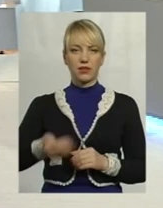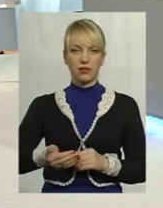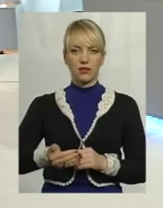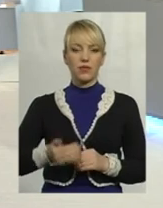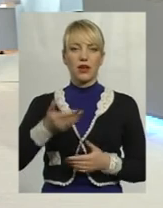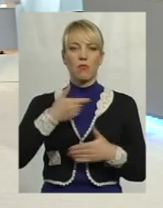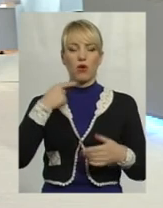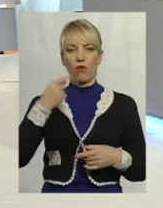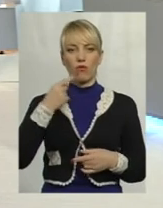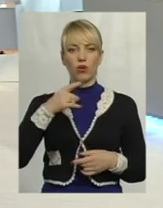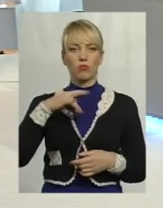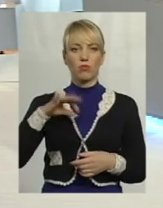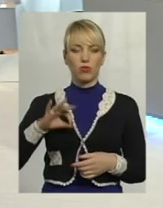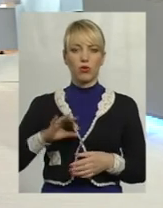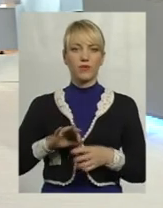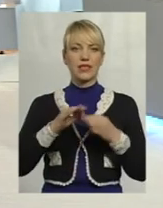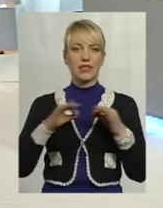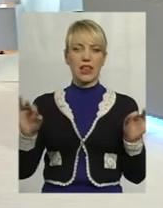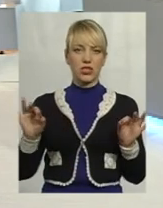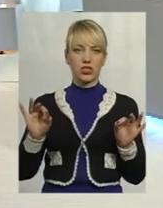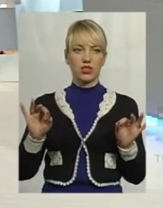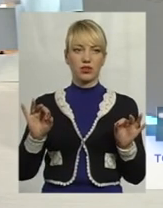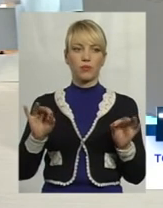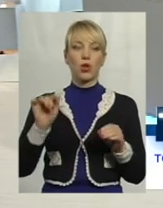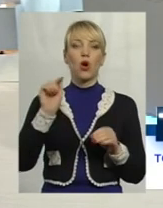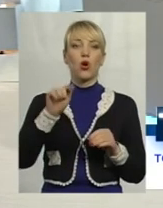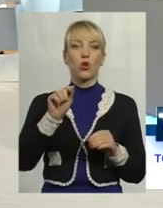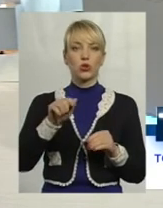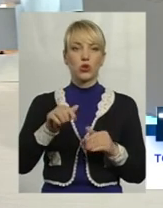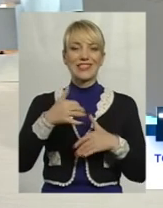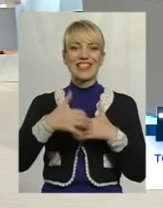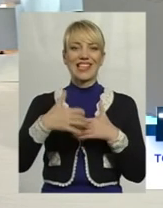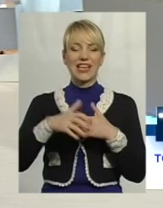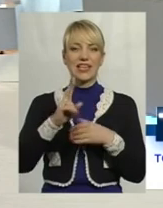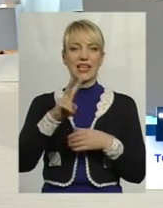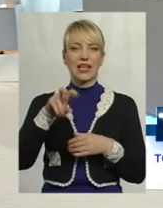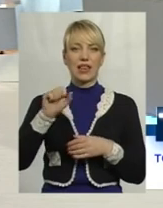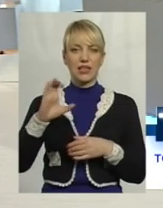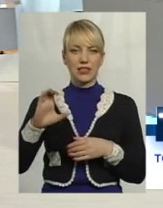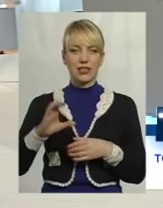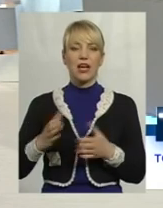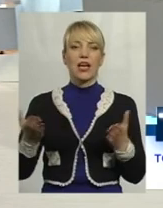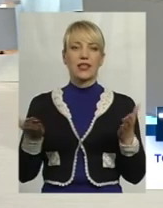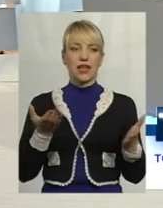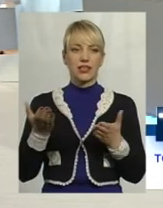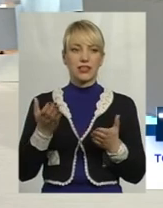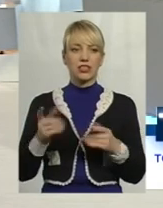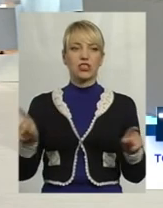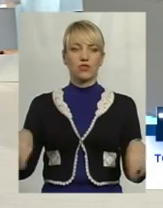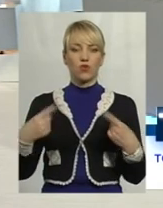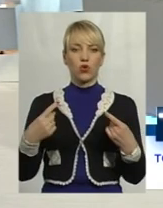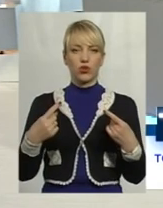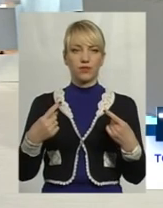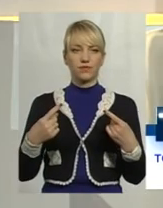Ми говоримо про незалежний, той середній клас, який, власне, створює